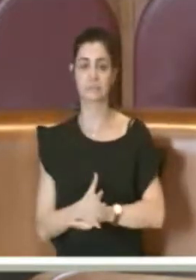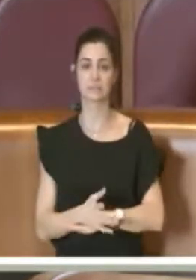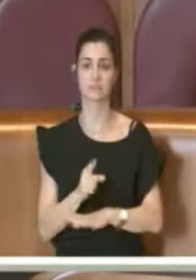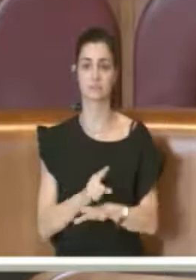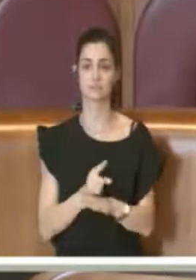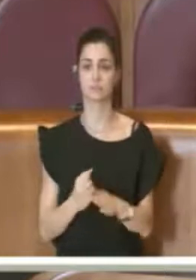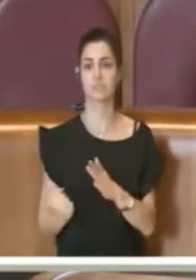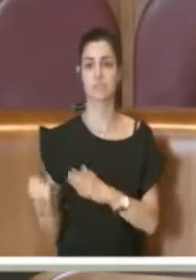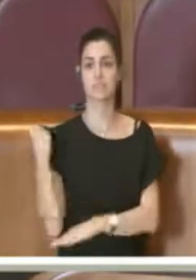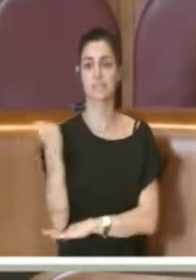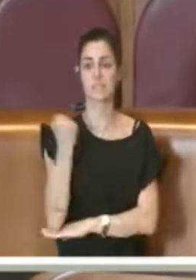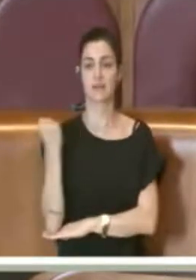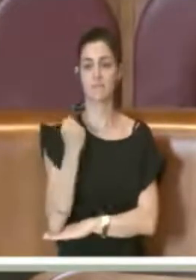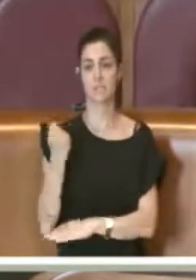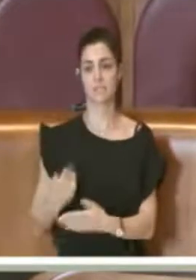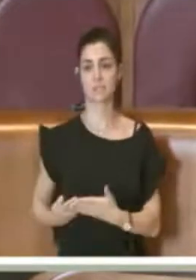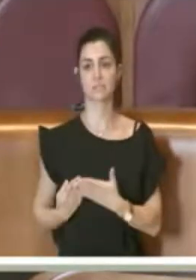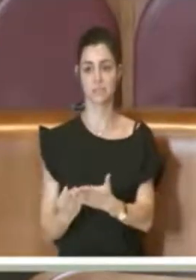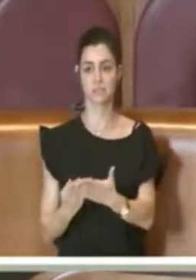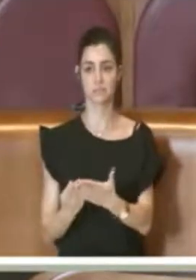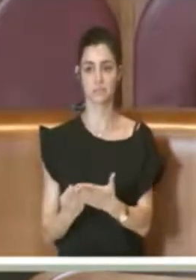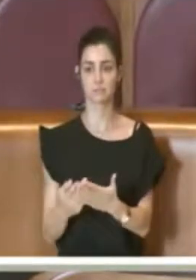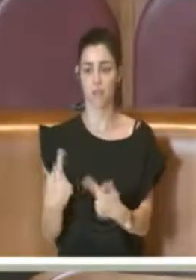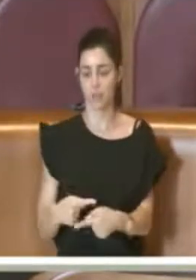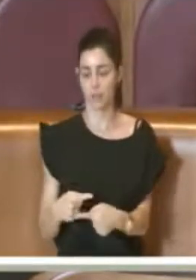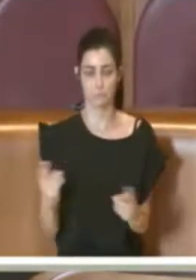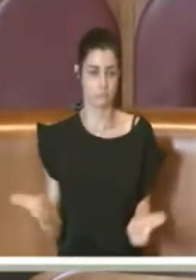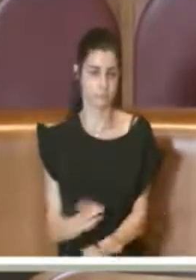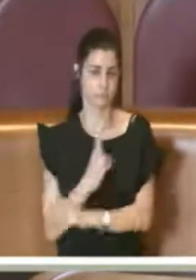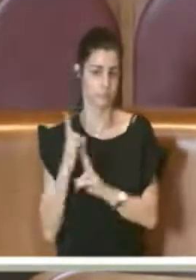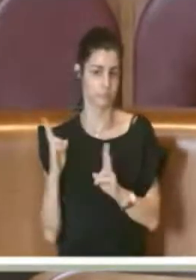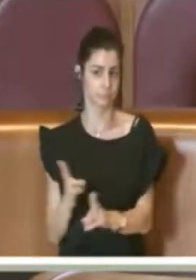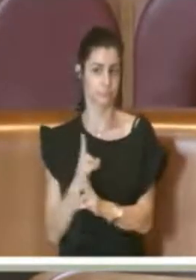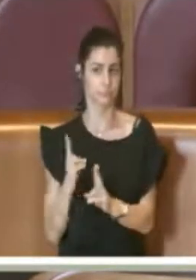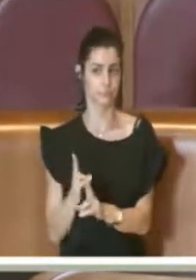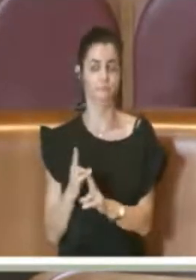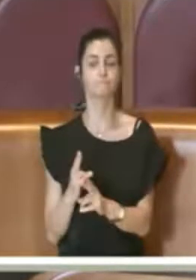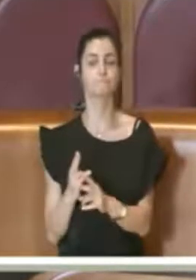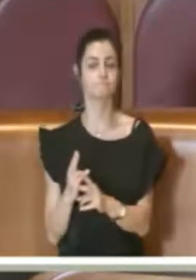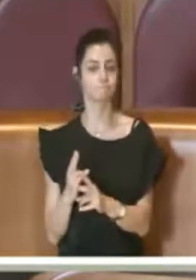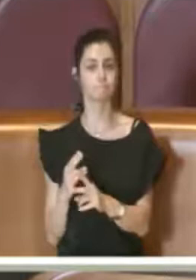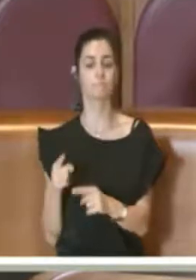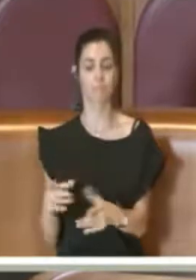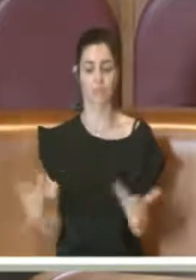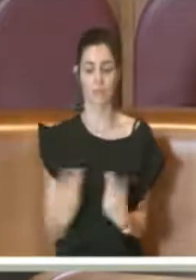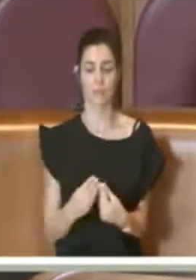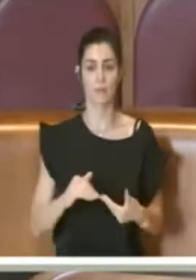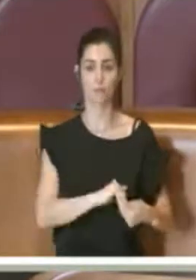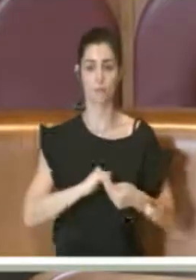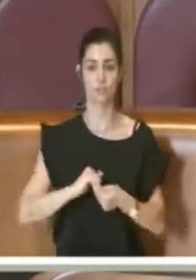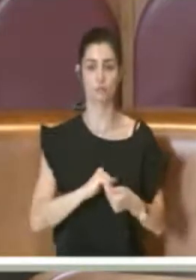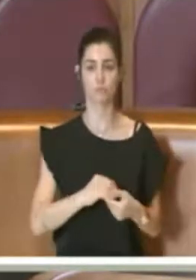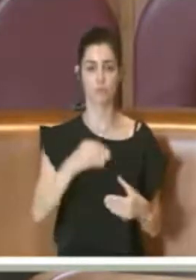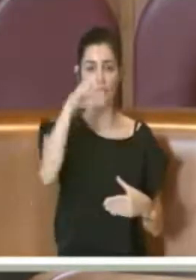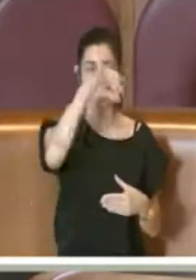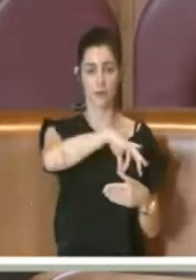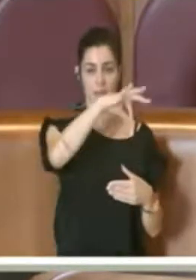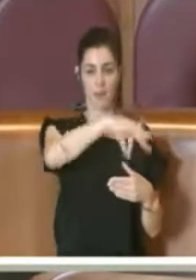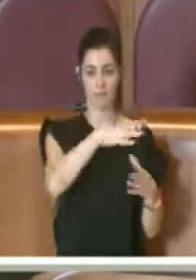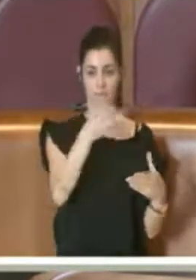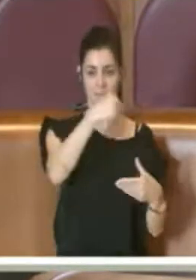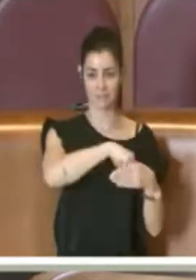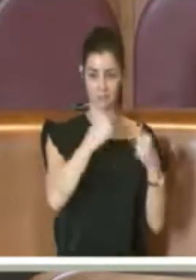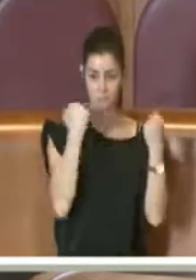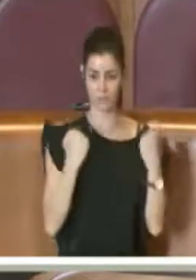'erogazione dei servizi, una cosa questa praticamente impossibilitata, tant'è che sia con le associazioni di inquilini che con le associazioni